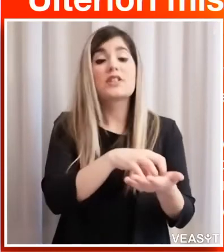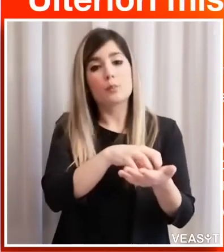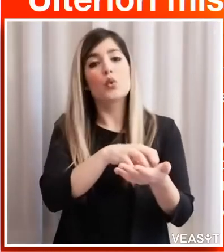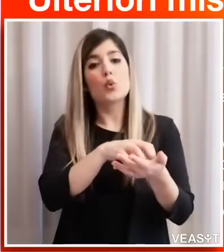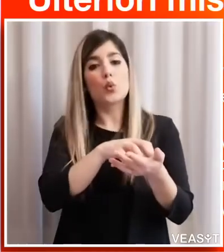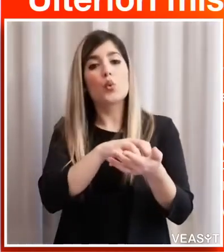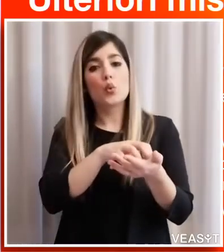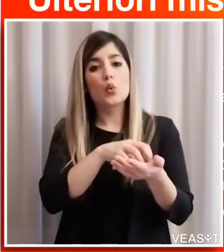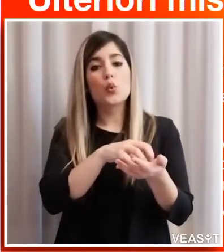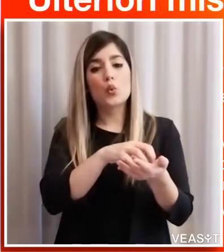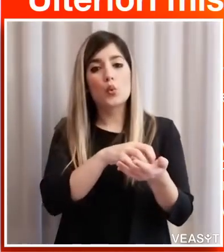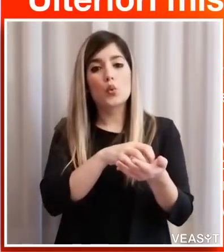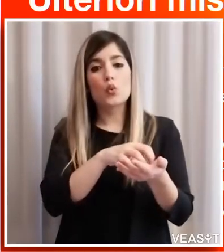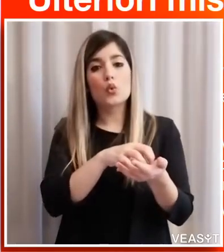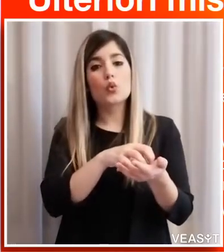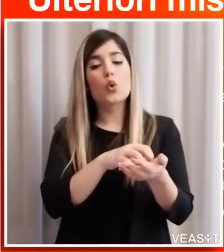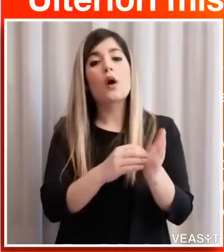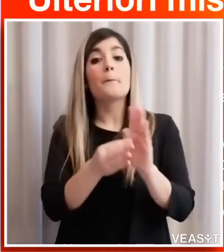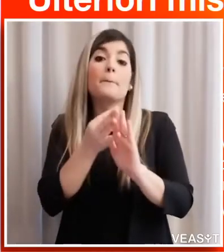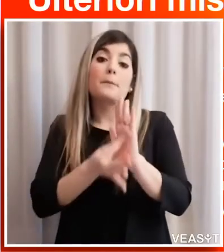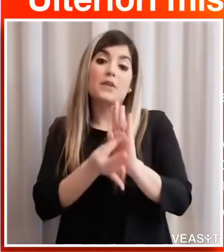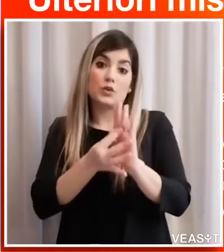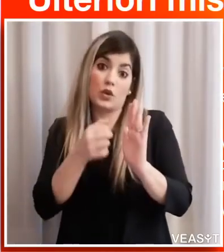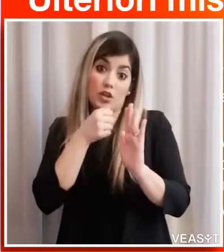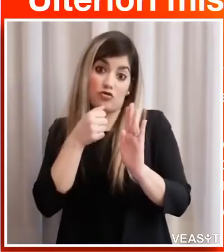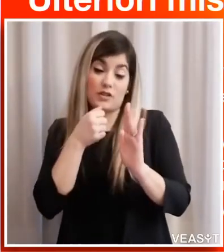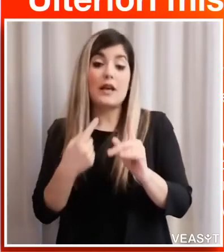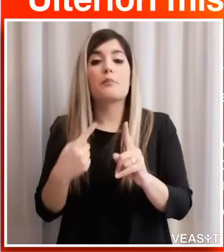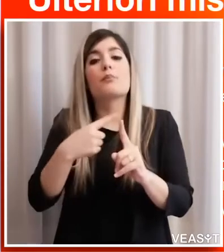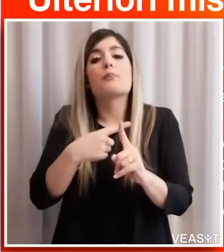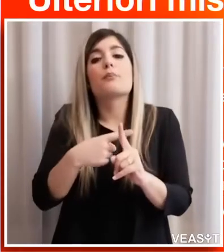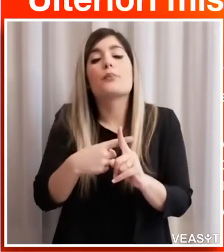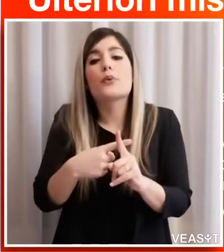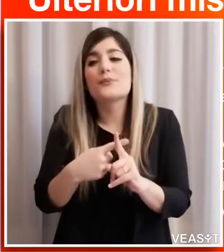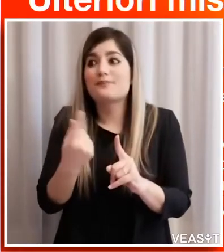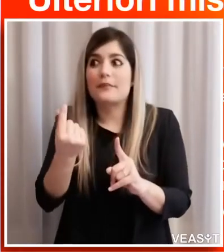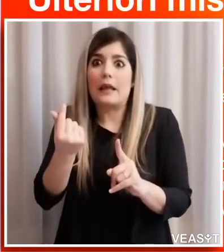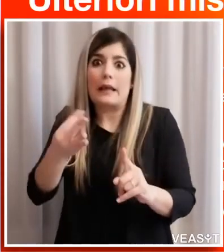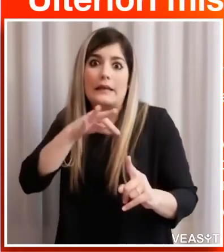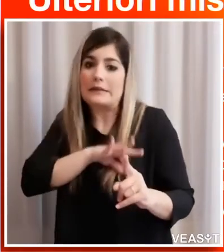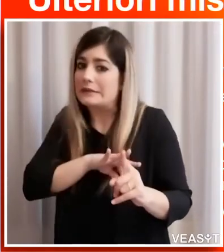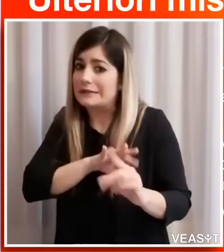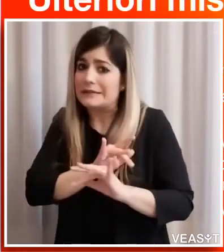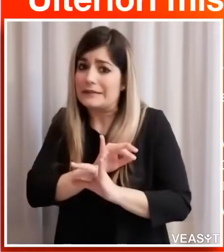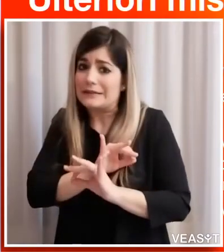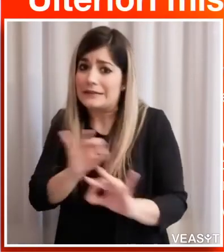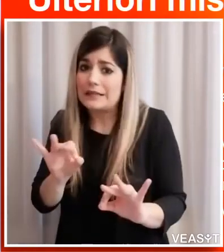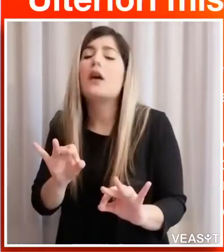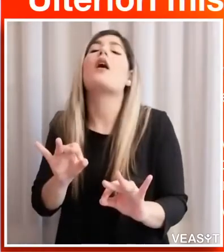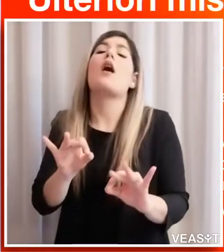attualmente necessarie ma anche per non aver avuto delle entrate sono state adesso deliberate delle